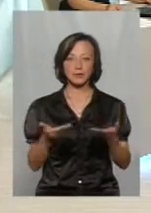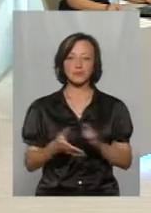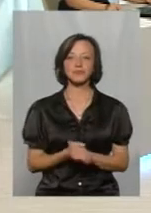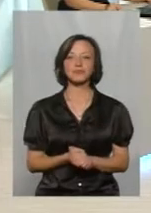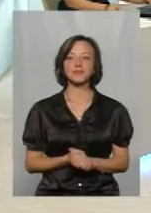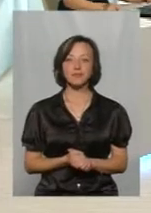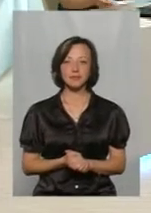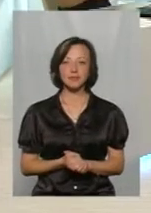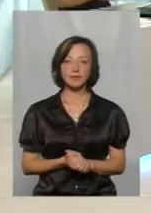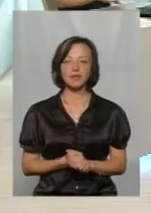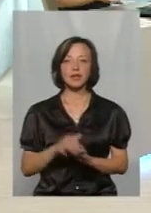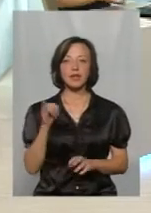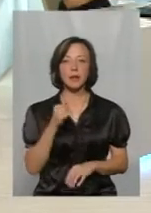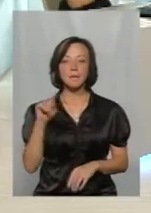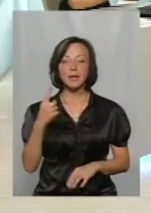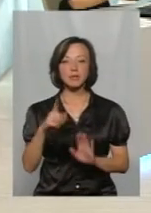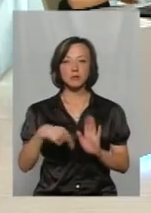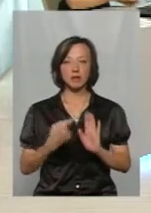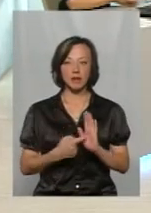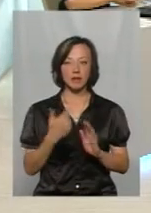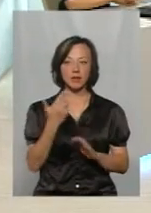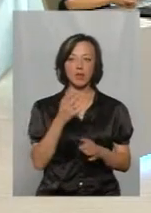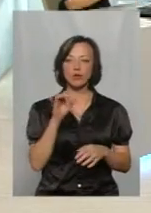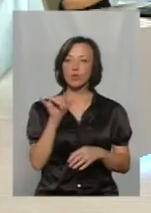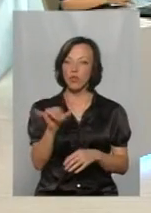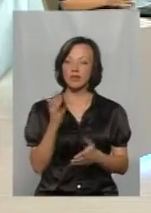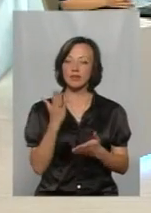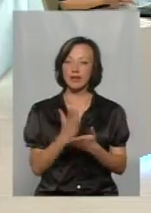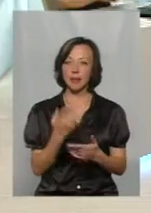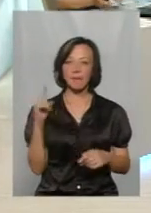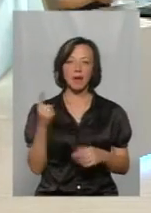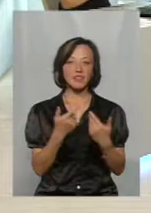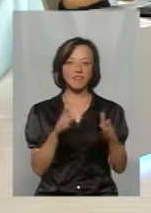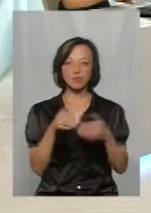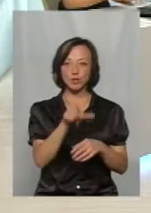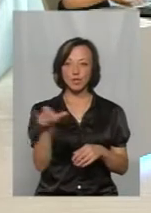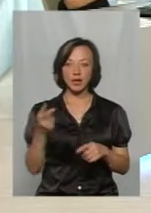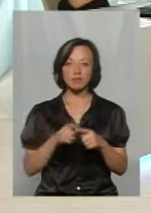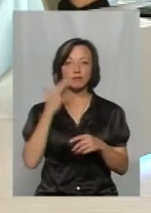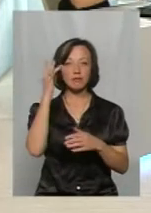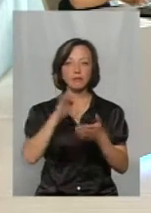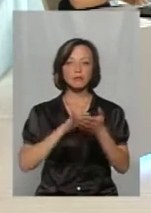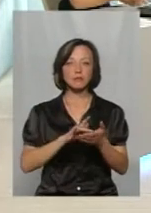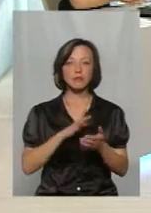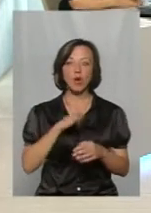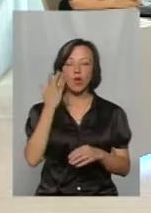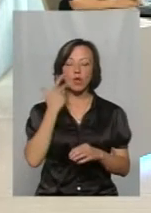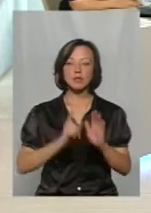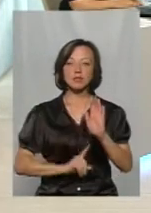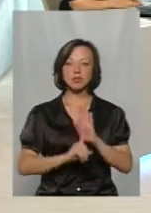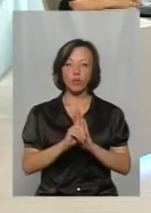всіх годачів. І от перше питання вже маєте перших випускників цього року. Ту мету, яку ставили, коли